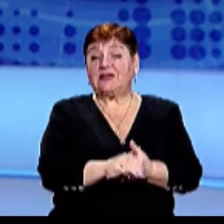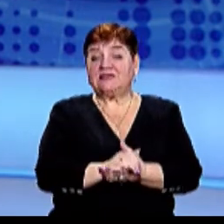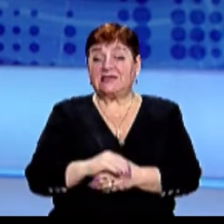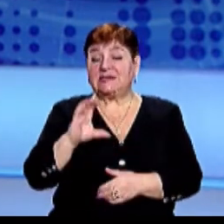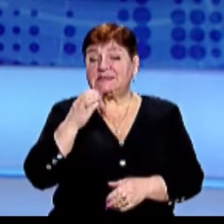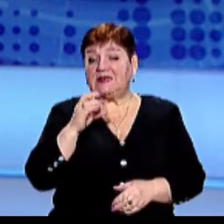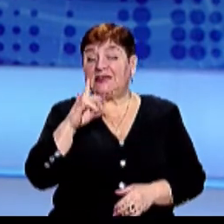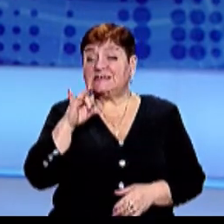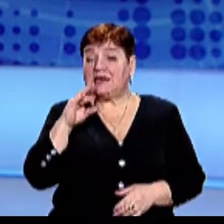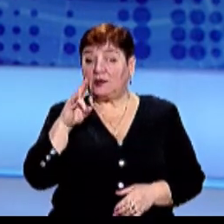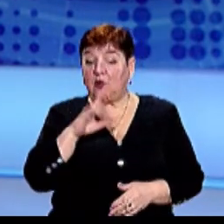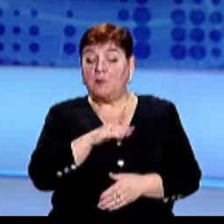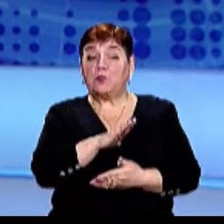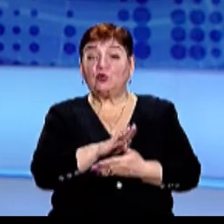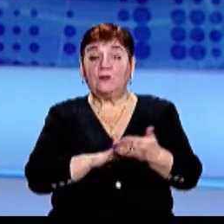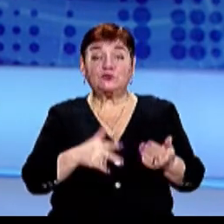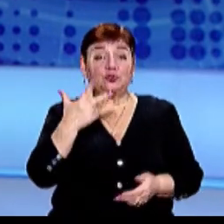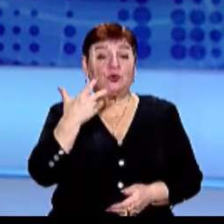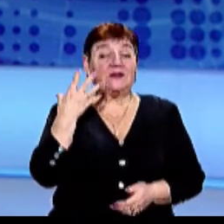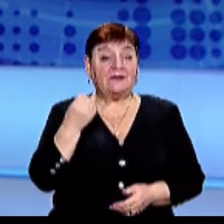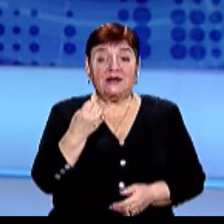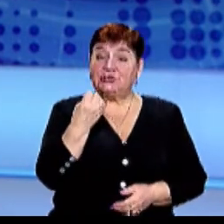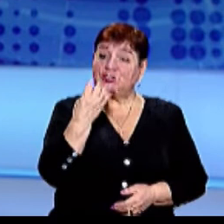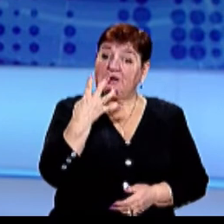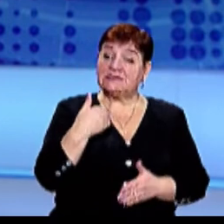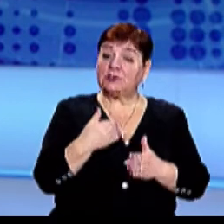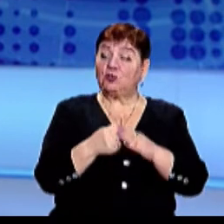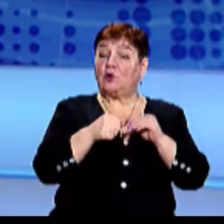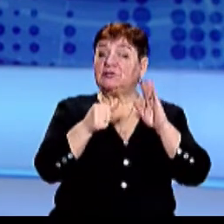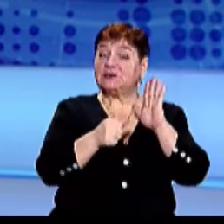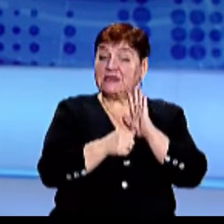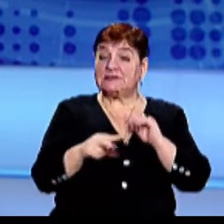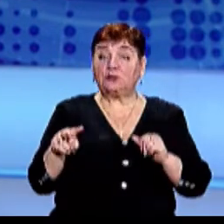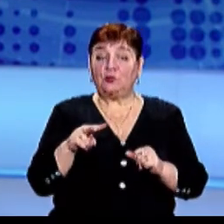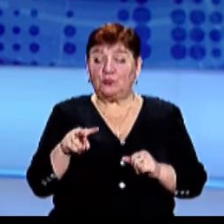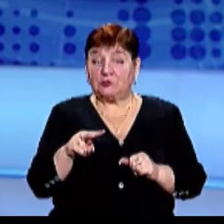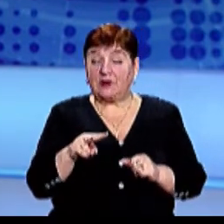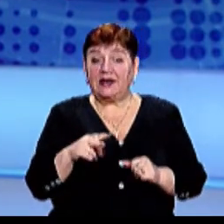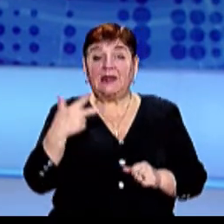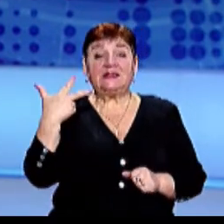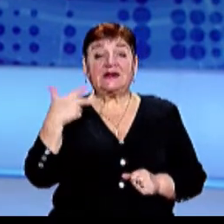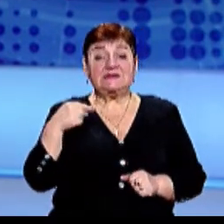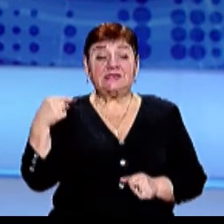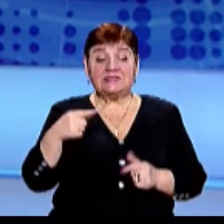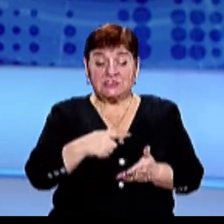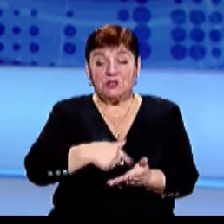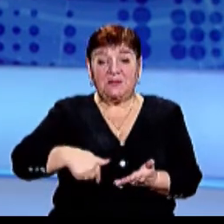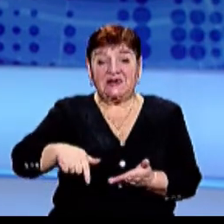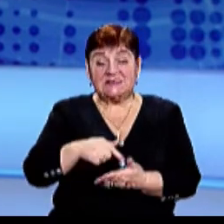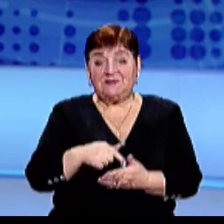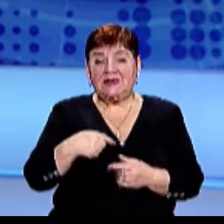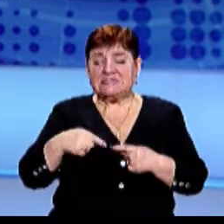За його словами, впродовж трьох днів з 14 до 16 лютого планують спакти майже 30 тисяч милинців із